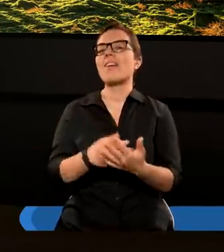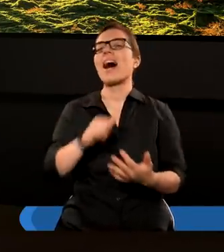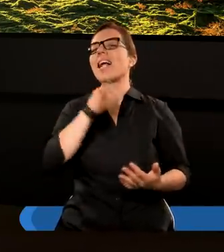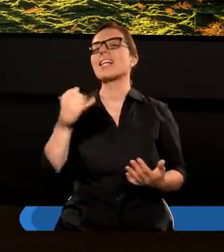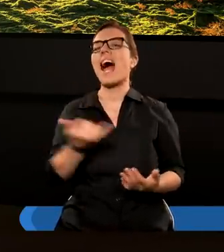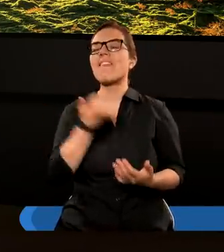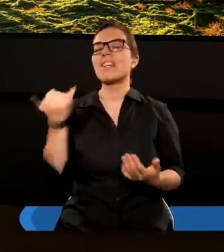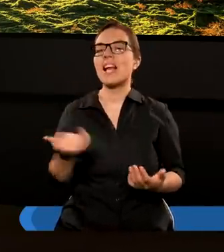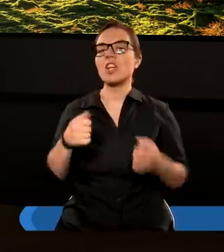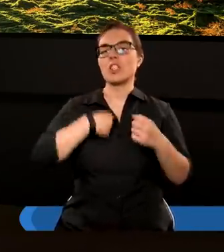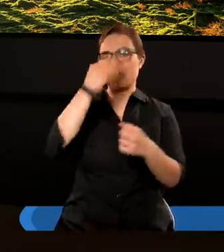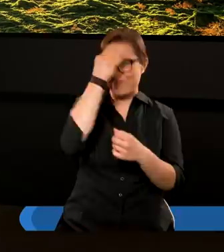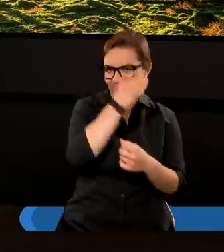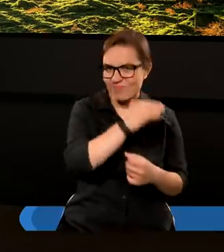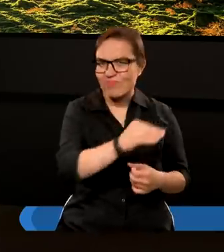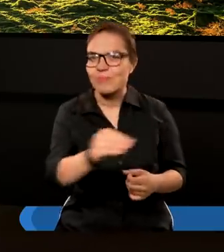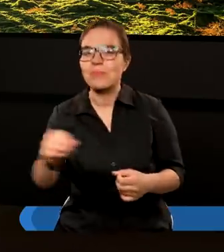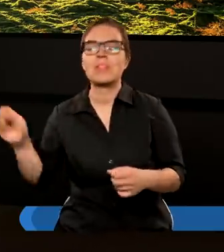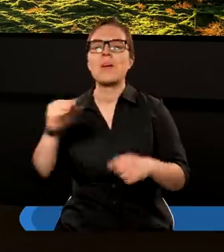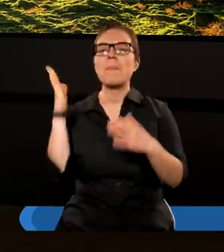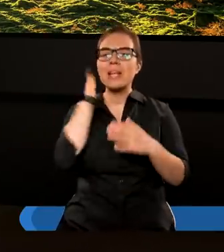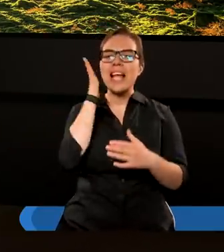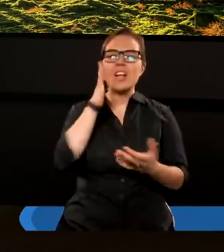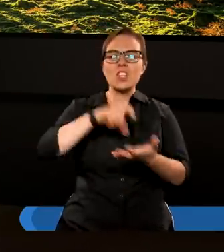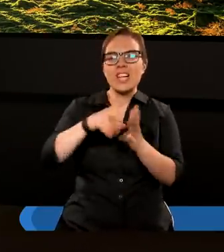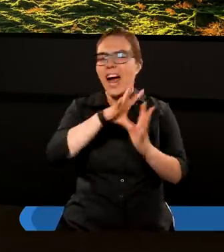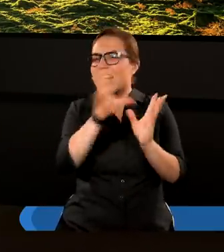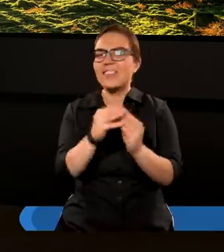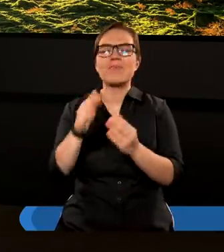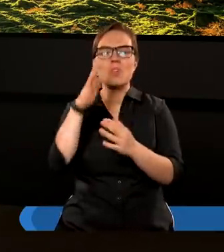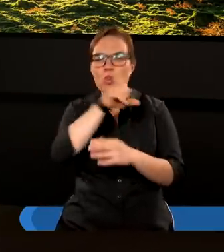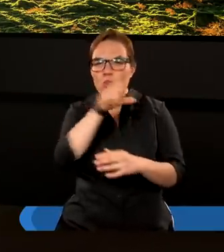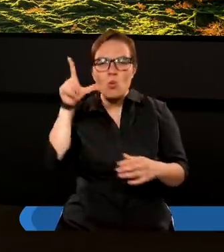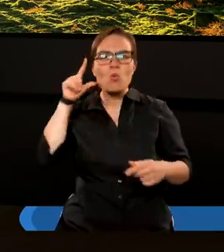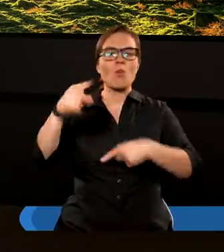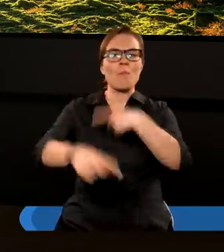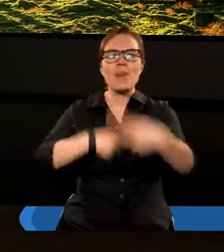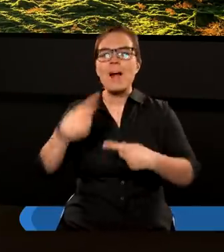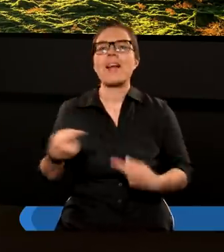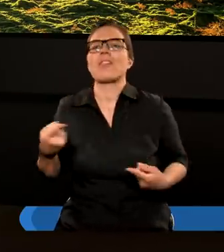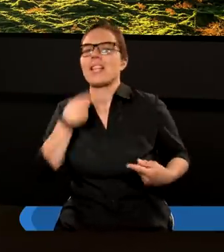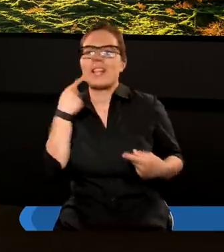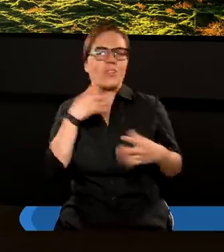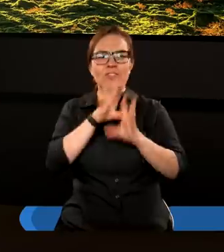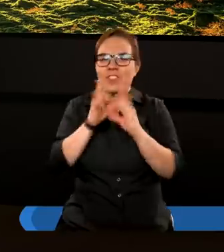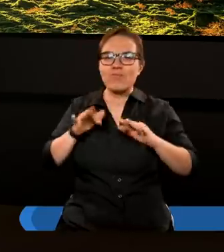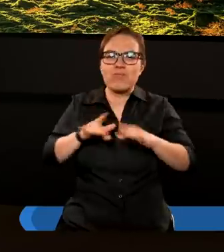wieczną, aby ją zwiastować mieszkańcom ziemi, wszystkim narodom, plemionom i językom.